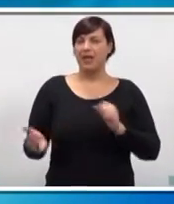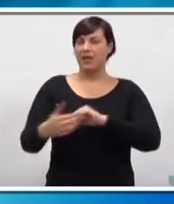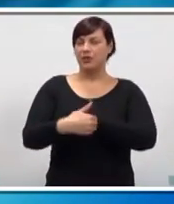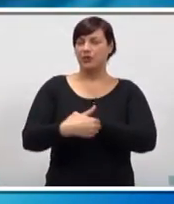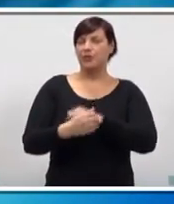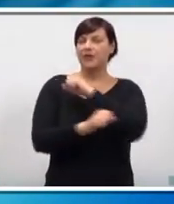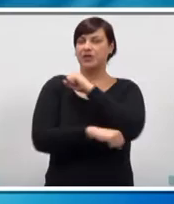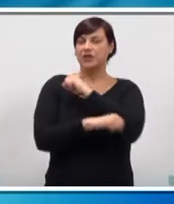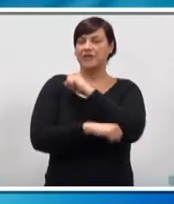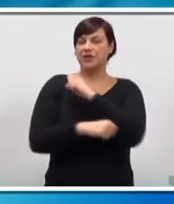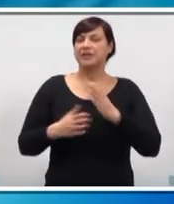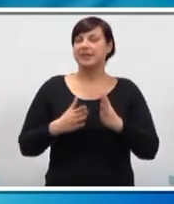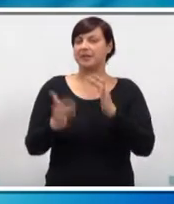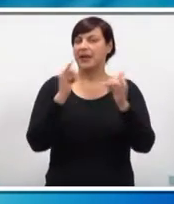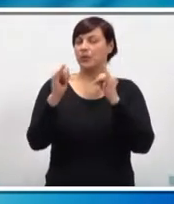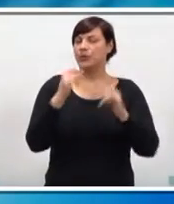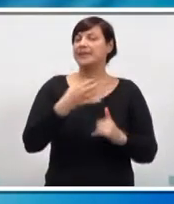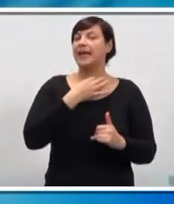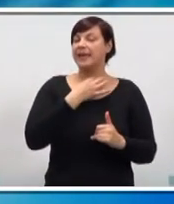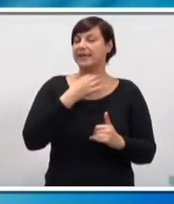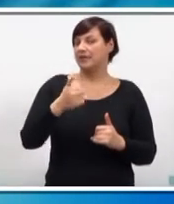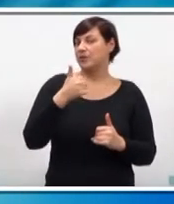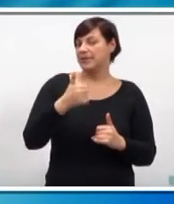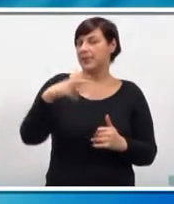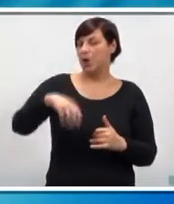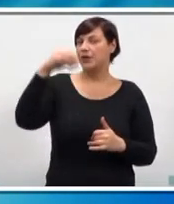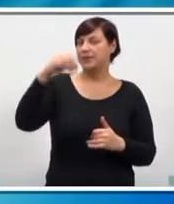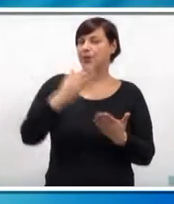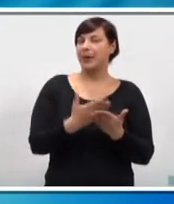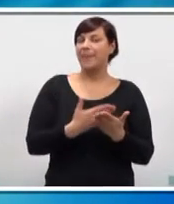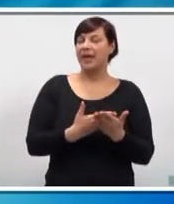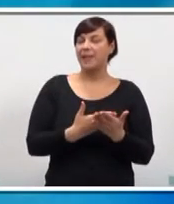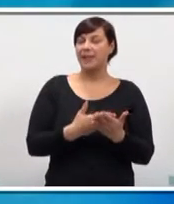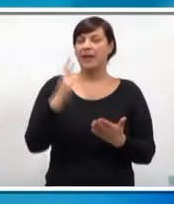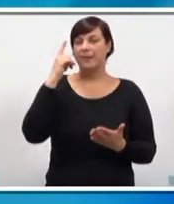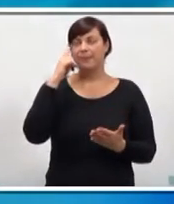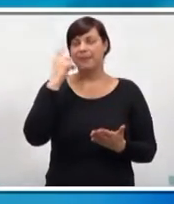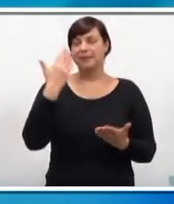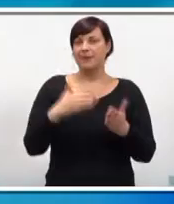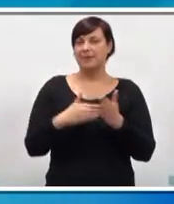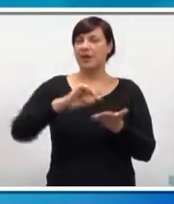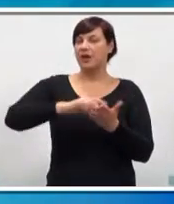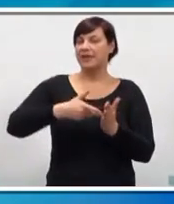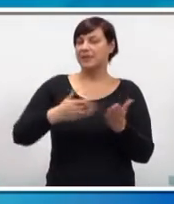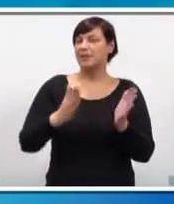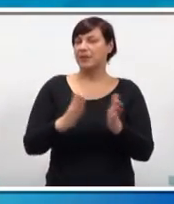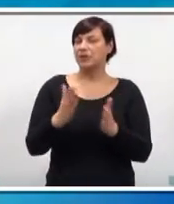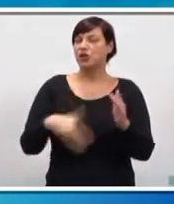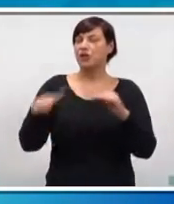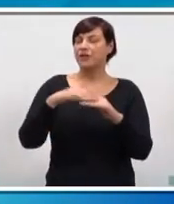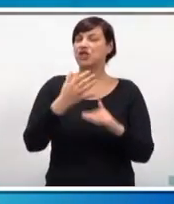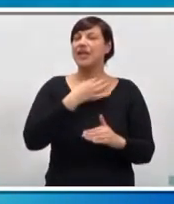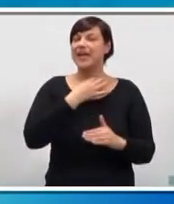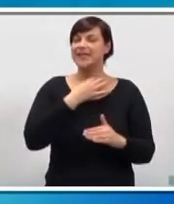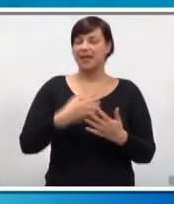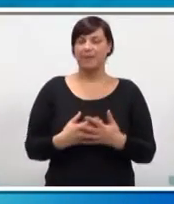Dubrovačko sučilište za smjer turizam jezike nudi samo kao izborne predmete. Mislim da se treba na svim modilima ući što više jezika,